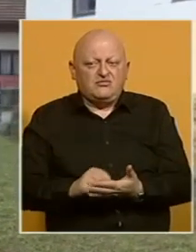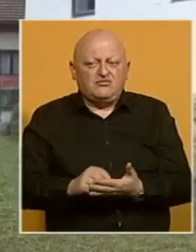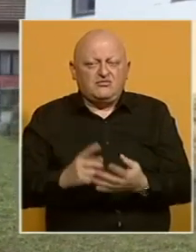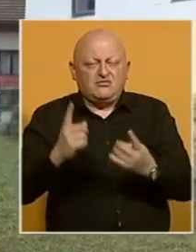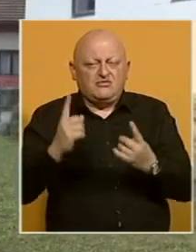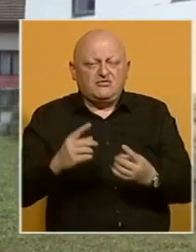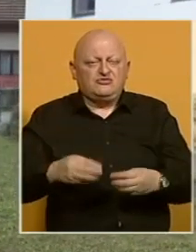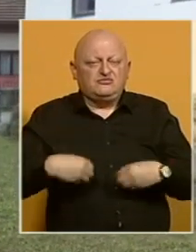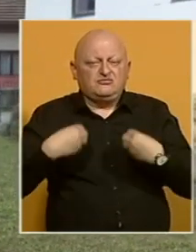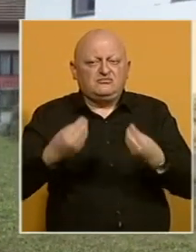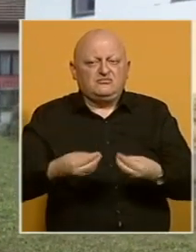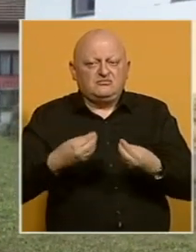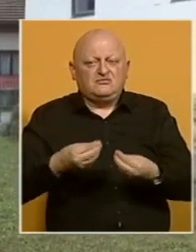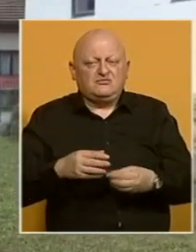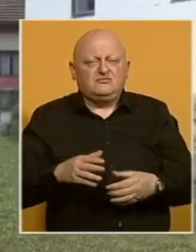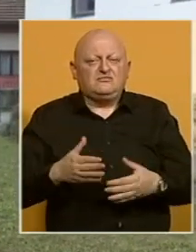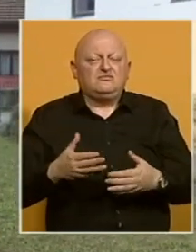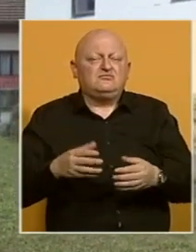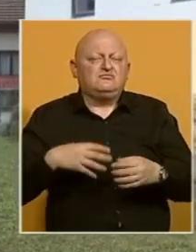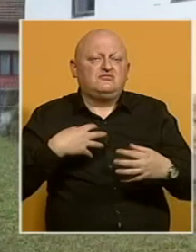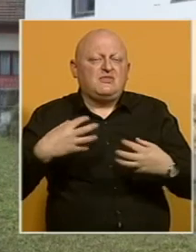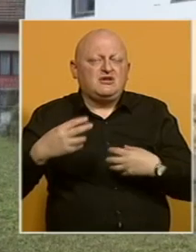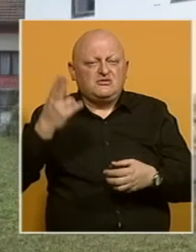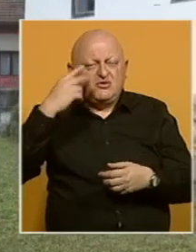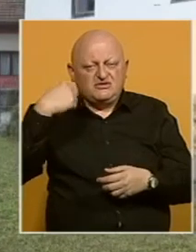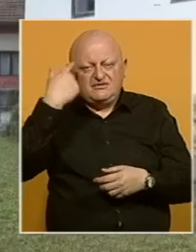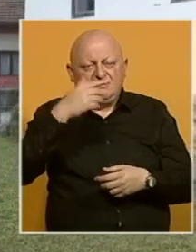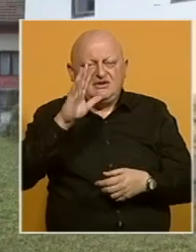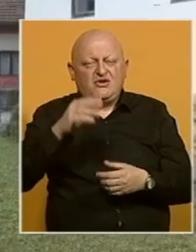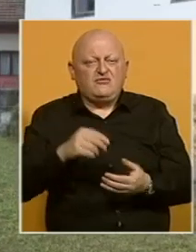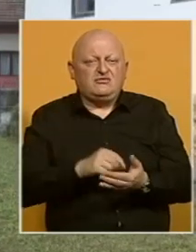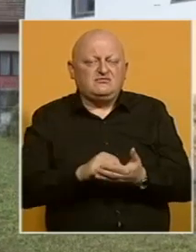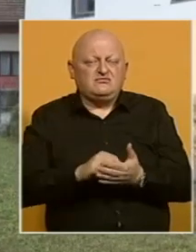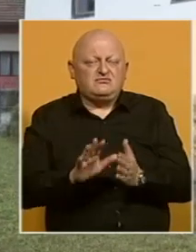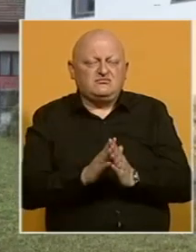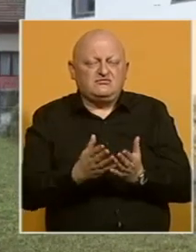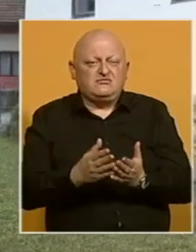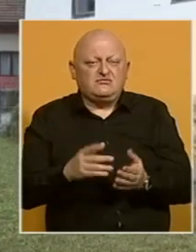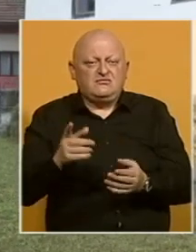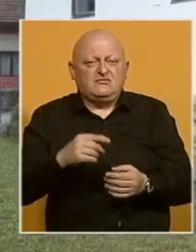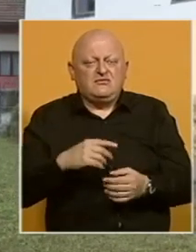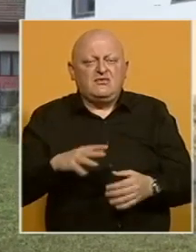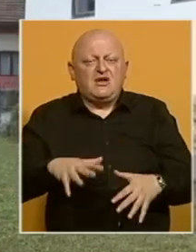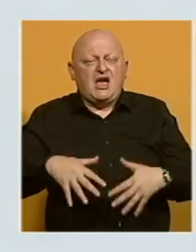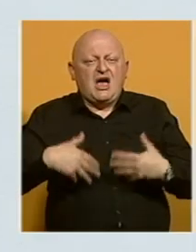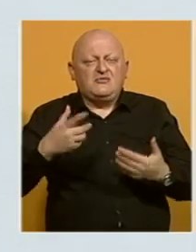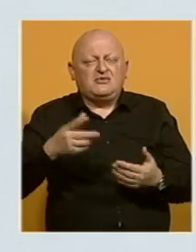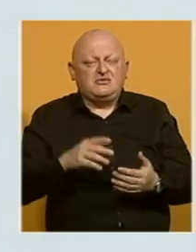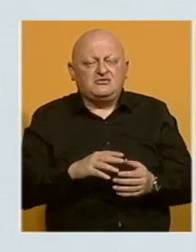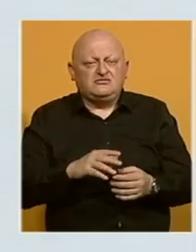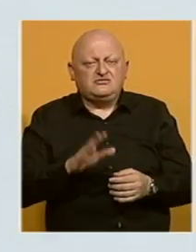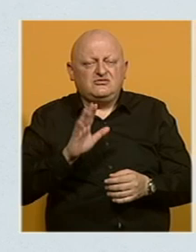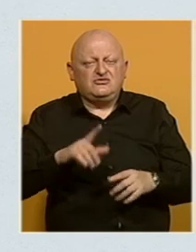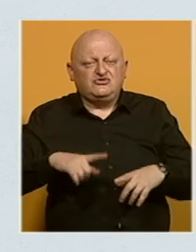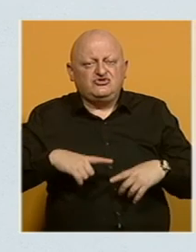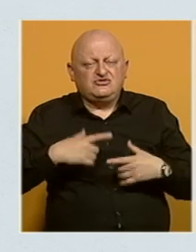održano predavanje i izvedena predstava o poznatim likovima iz njegovih dijela. Podgrmečki ambijent u Ćopićevim dijelima i